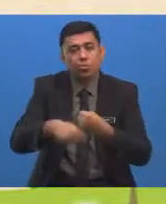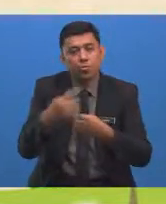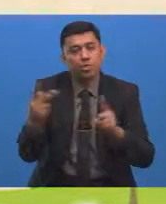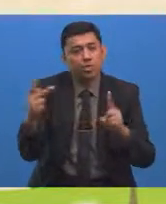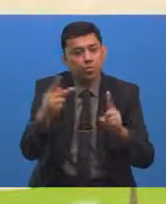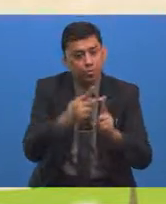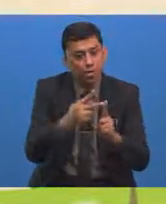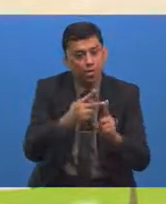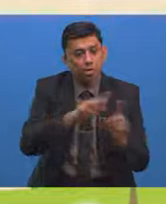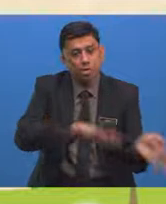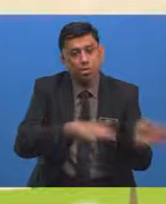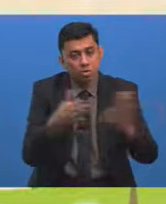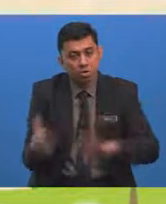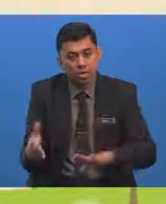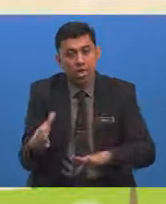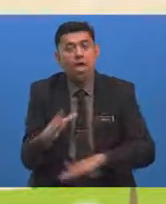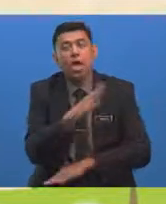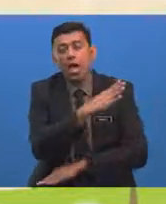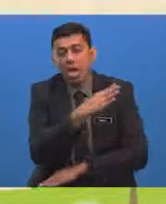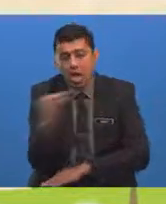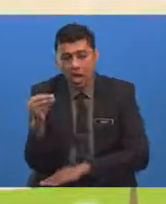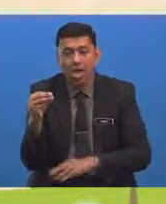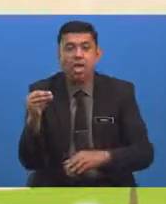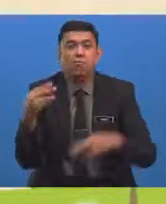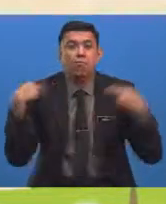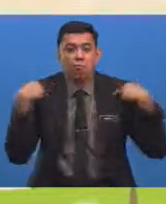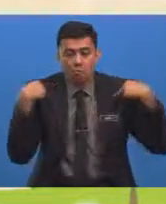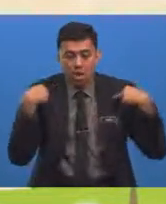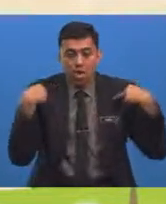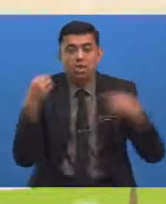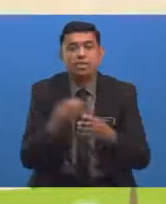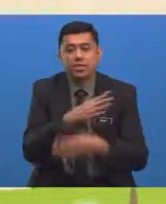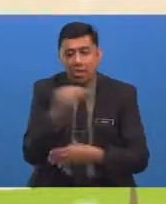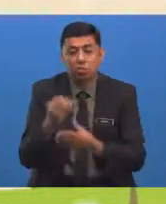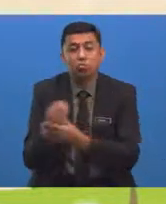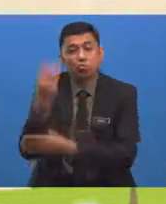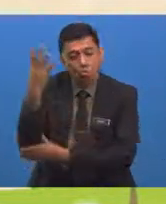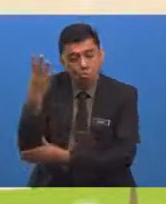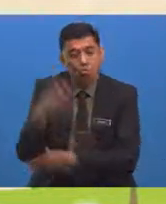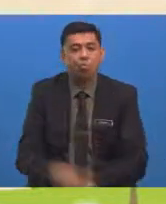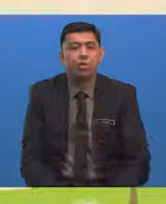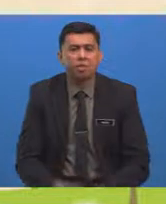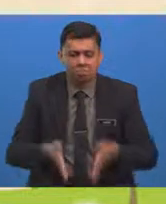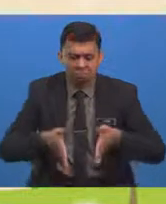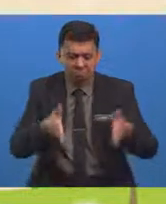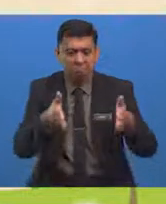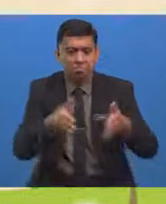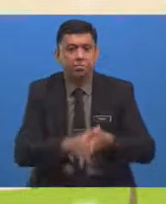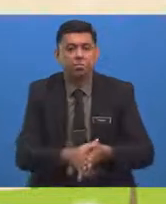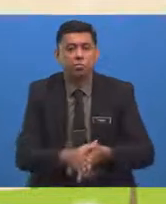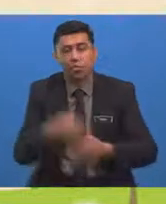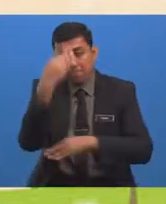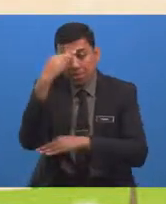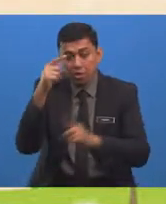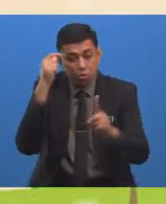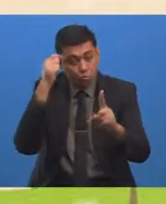Kepupusan haiwan dan tumbuhan Penerokaan hutan ini Dijalankan Bagi